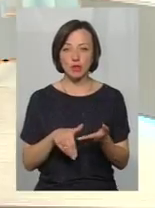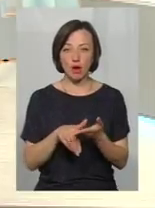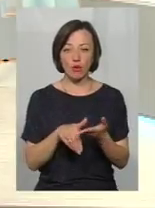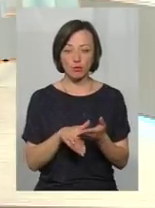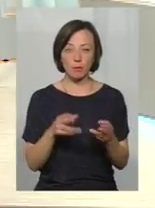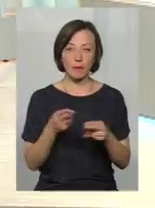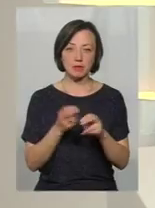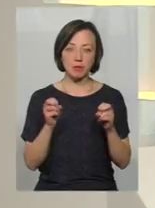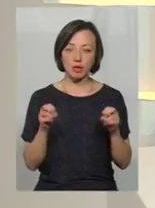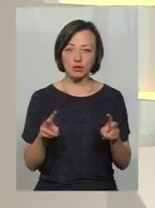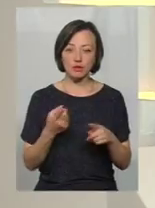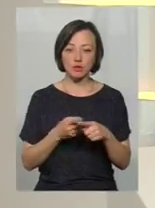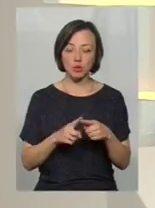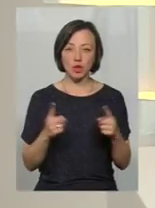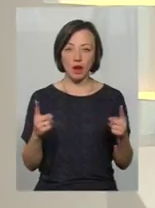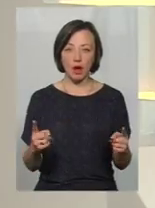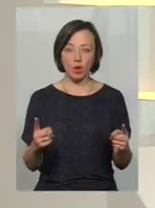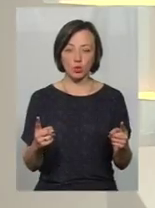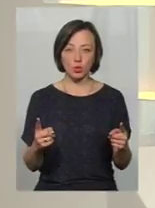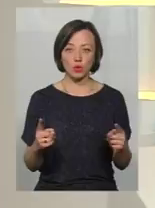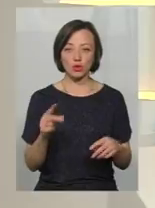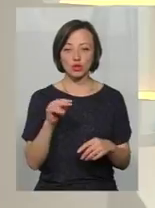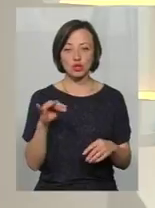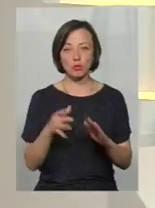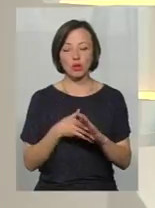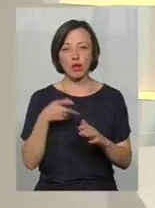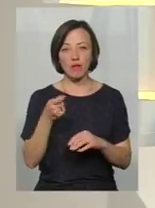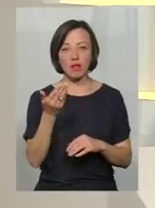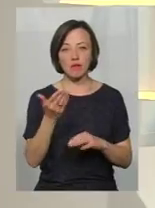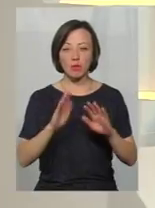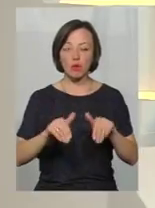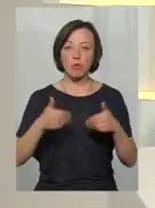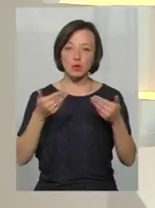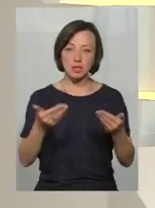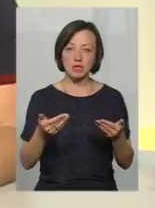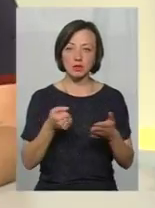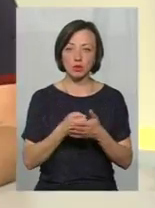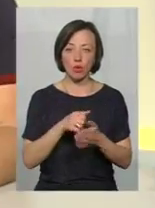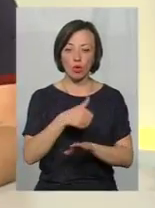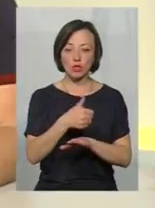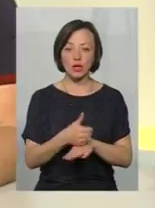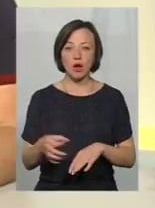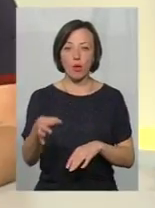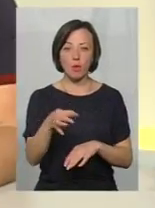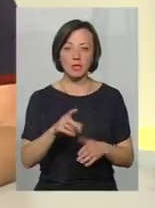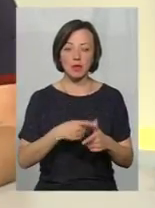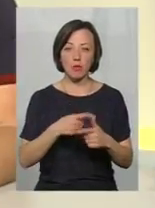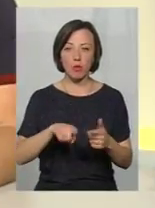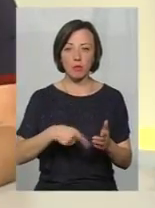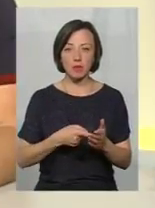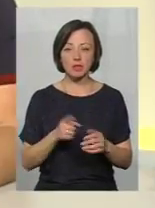убезпечити оцю ділянку? Чи подавали ви, можливо, якісь пропозиції там до очільників області або міста,